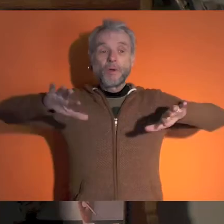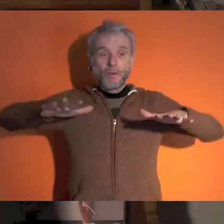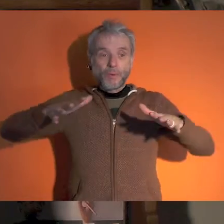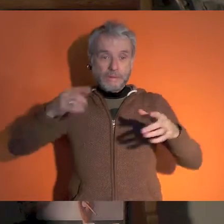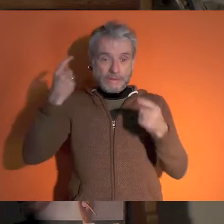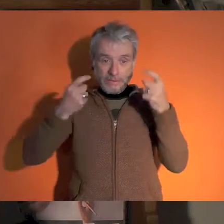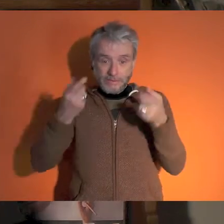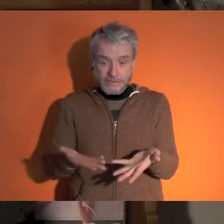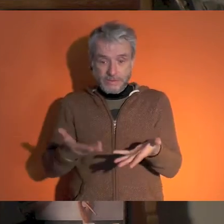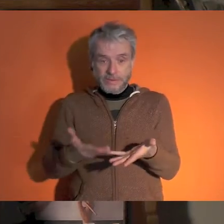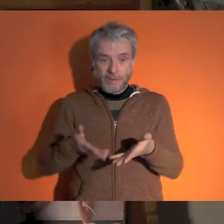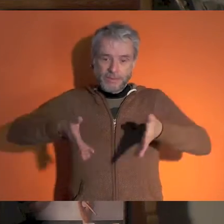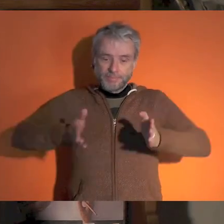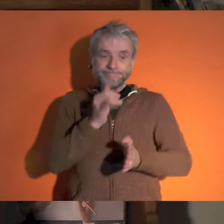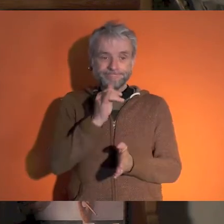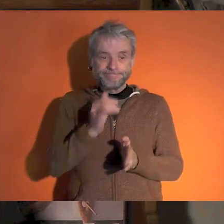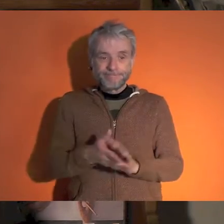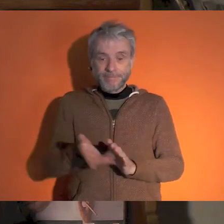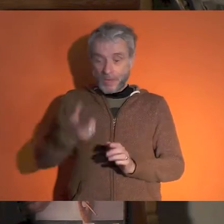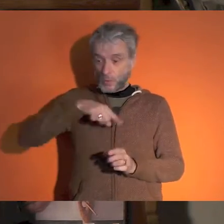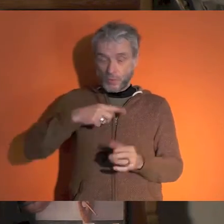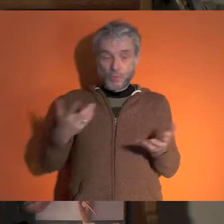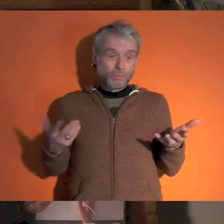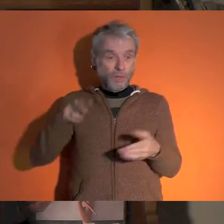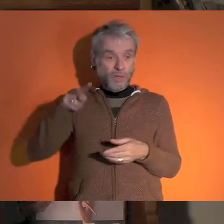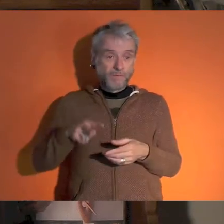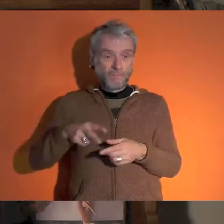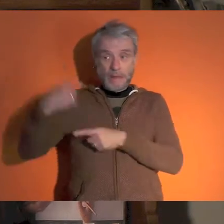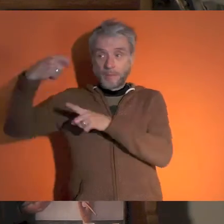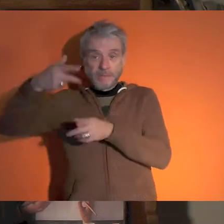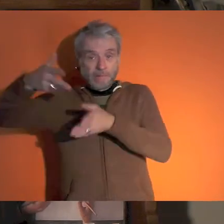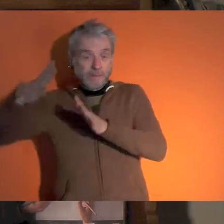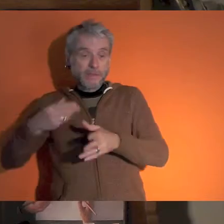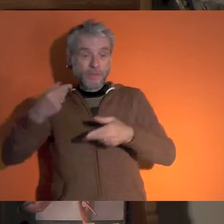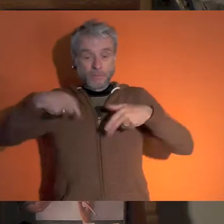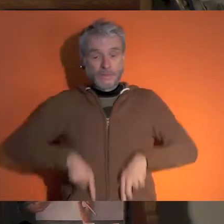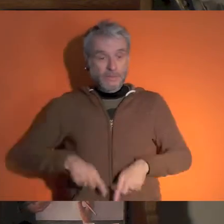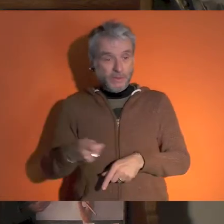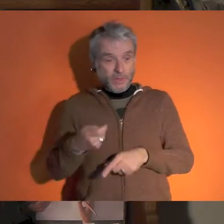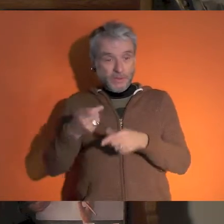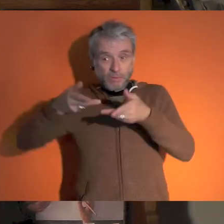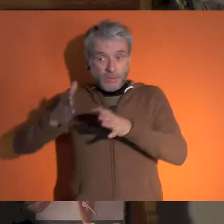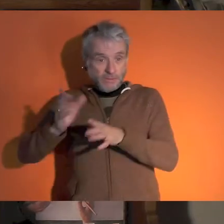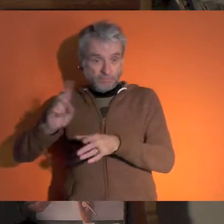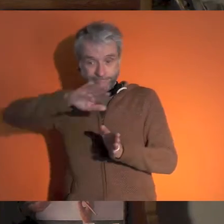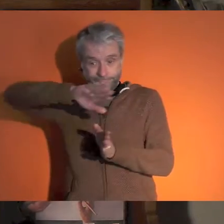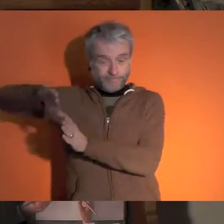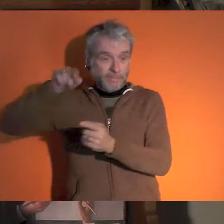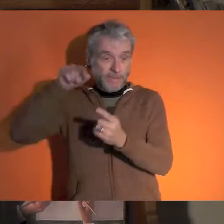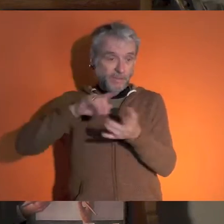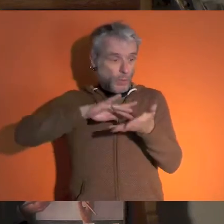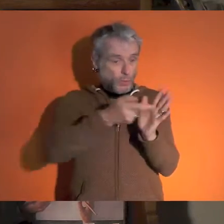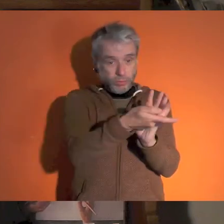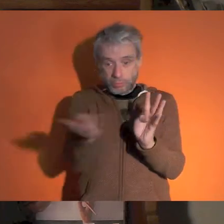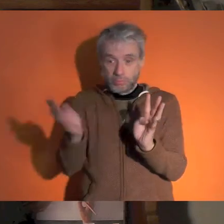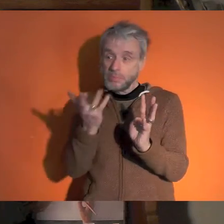de comment le faire, de qu'est-ce qu'il faut faire n'est pas tranchée. Pour nous, ce n'est pas au président ni au ministre de l'éducation de trancher. C'est